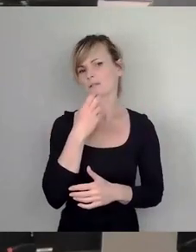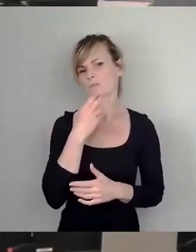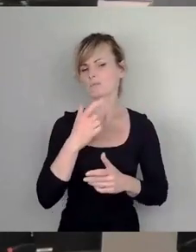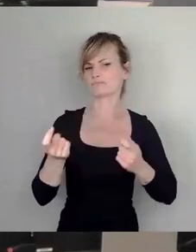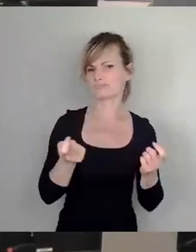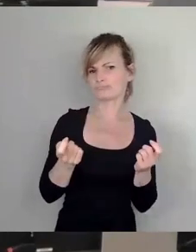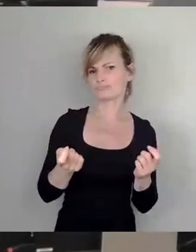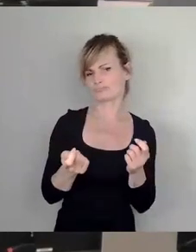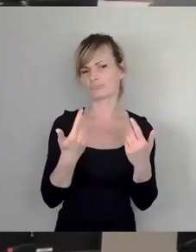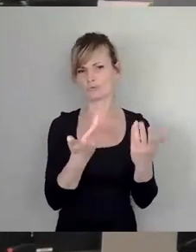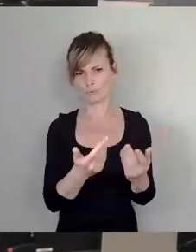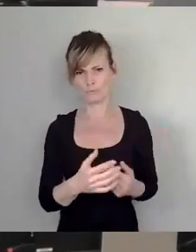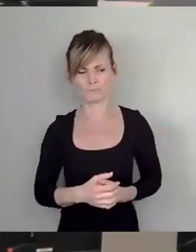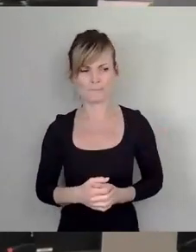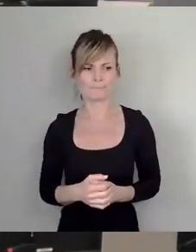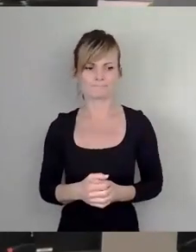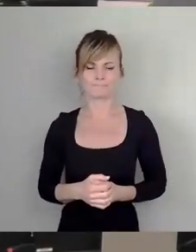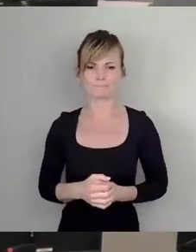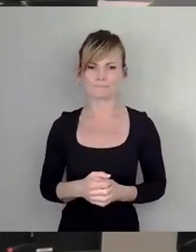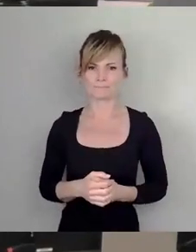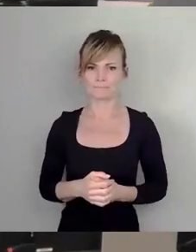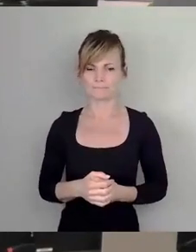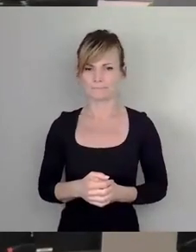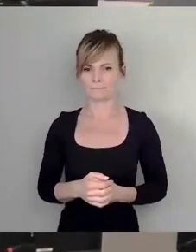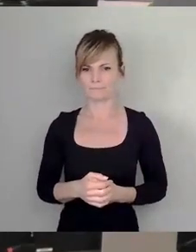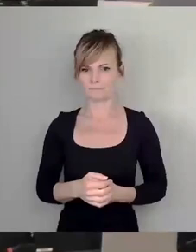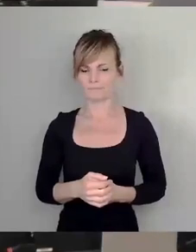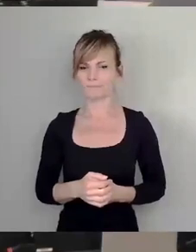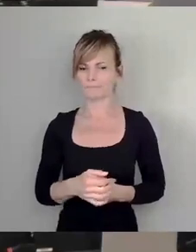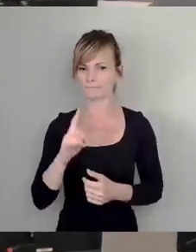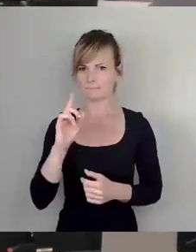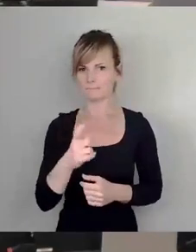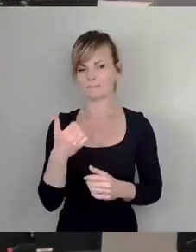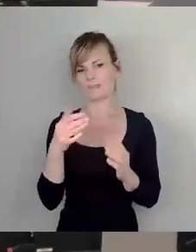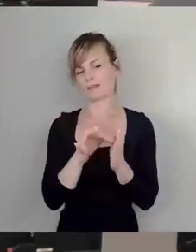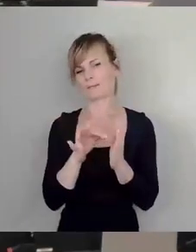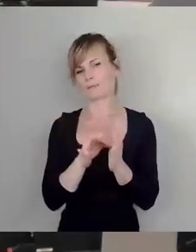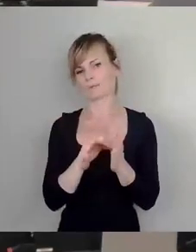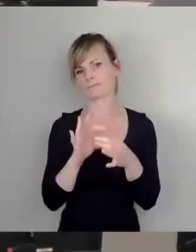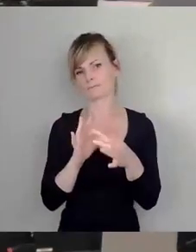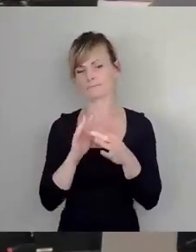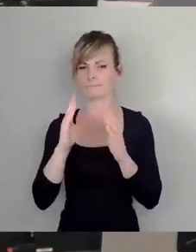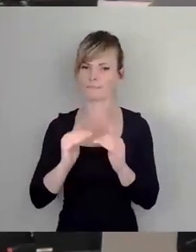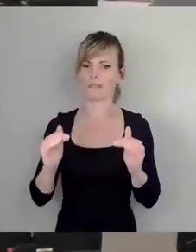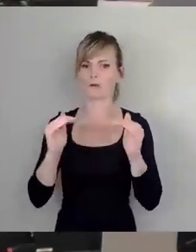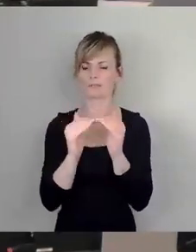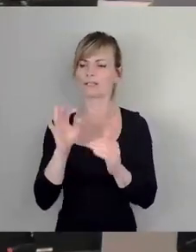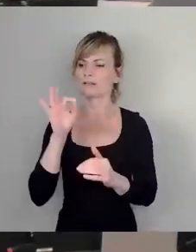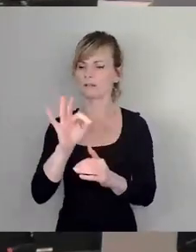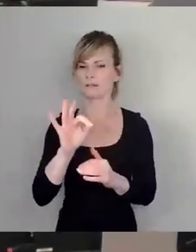Es wäre natürlich auch, sage ich mal, doch ein ausgleichender Punkt, um wirklich was für eine